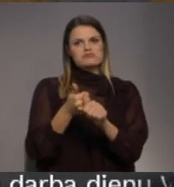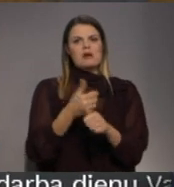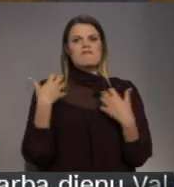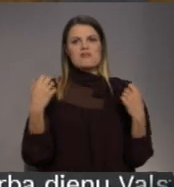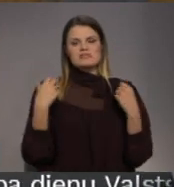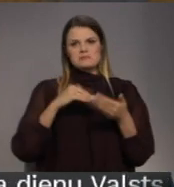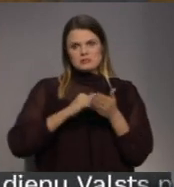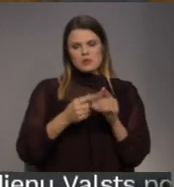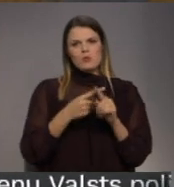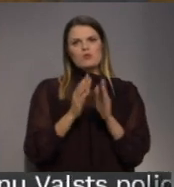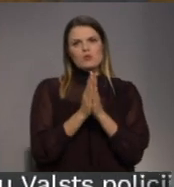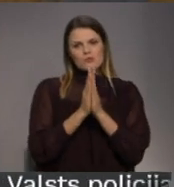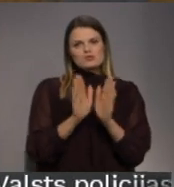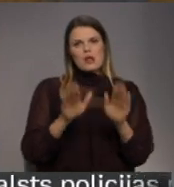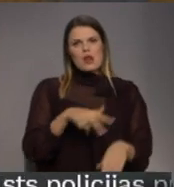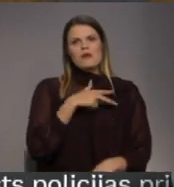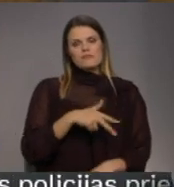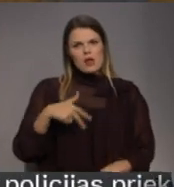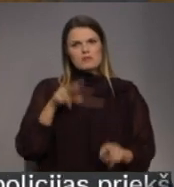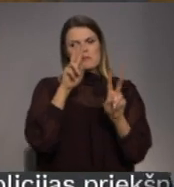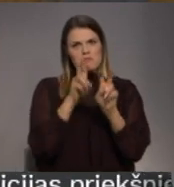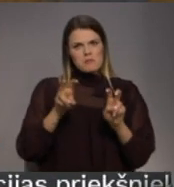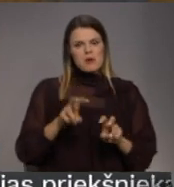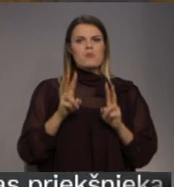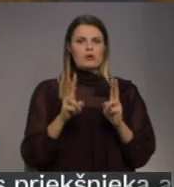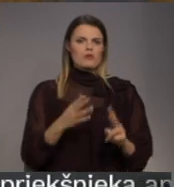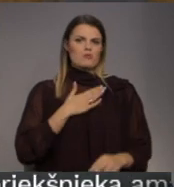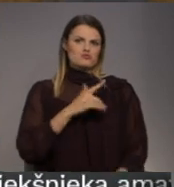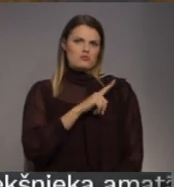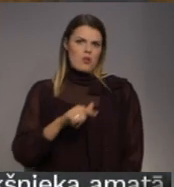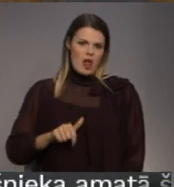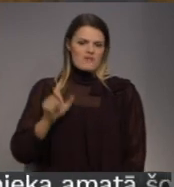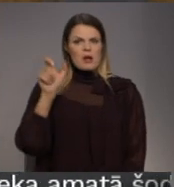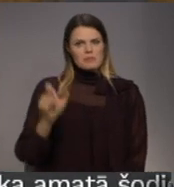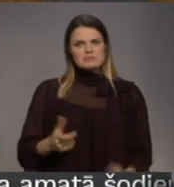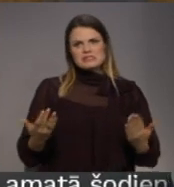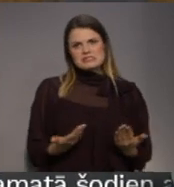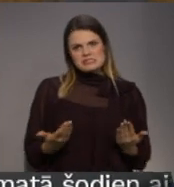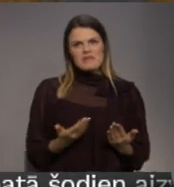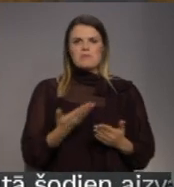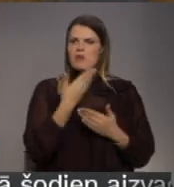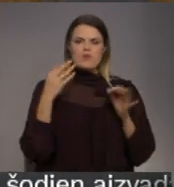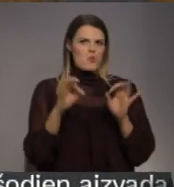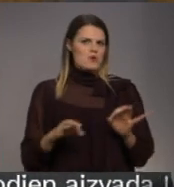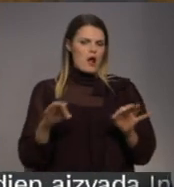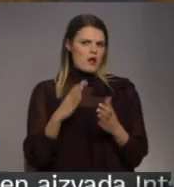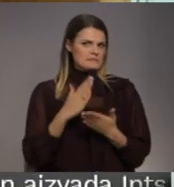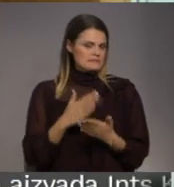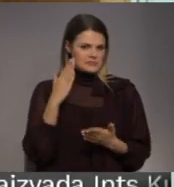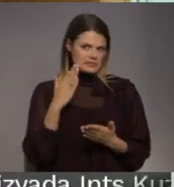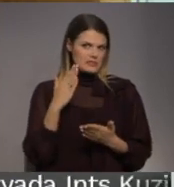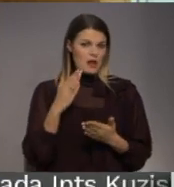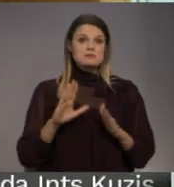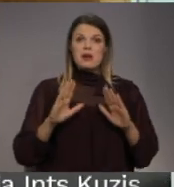Un aiznam Dāniju pārliecināties par to, ka mūsu pilsonas dzīvībai un drošībai nedraud apdraudējums.